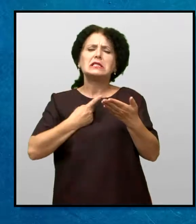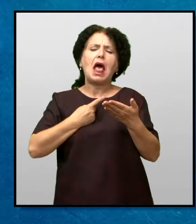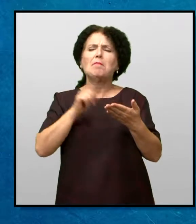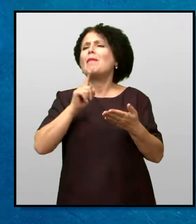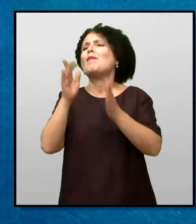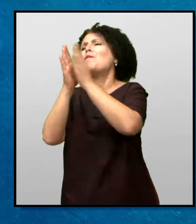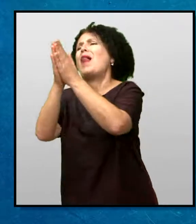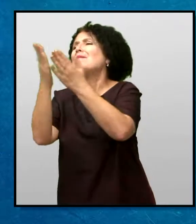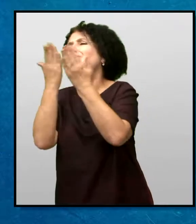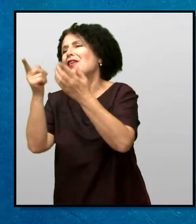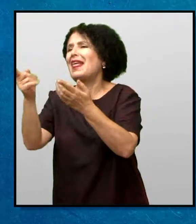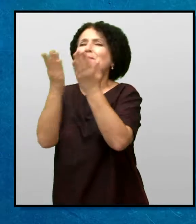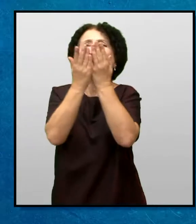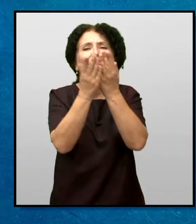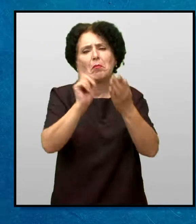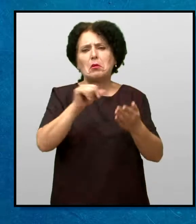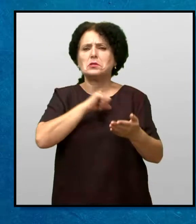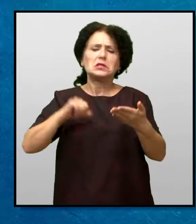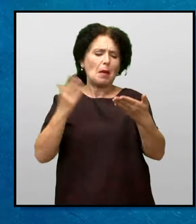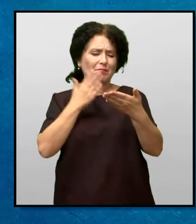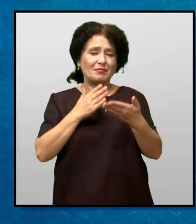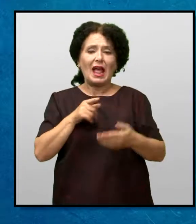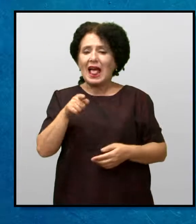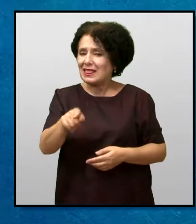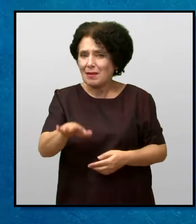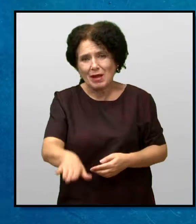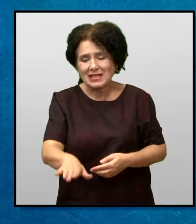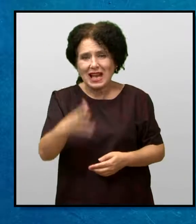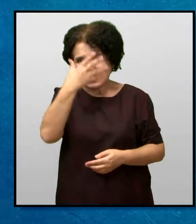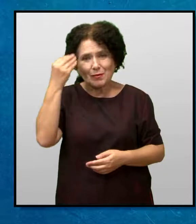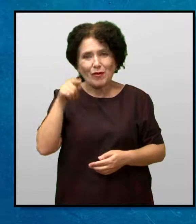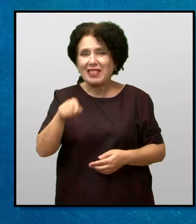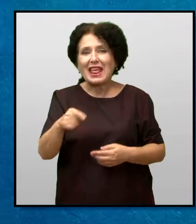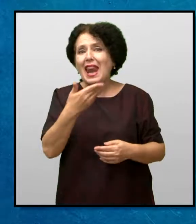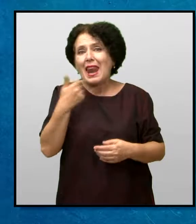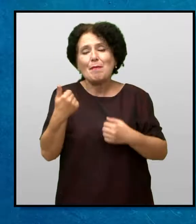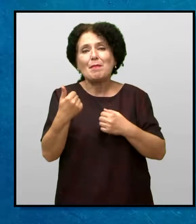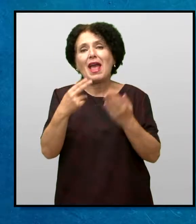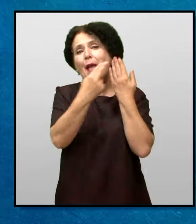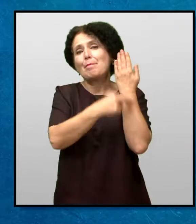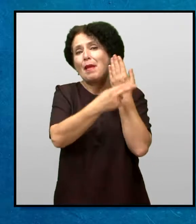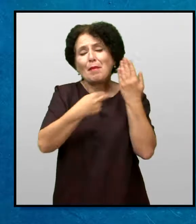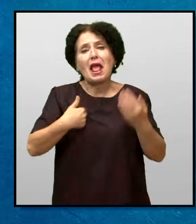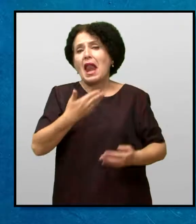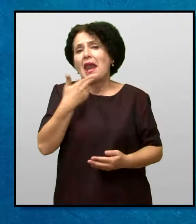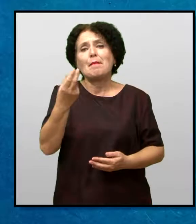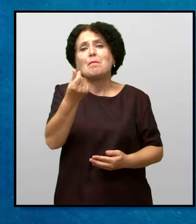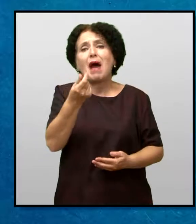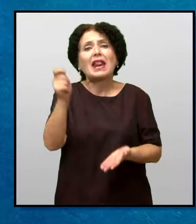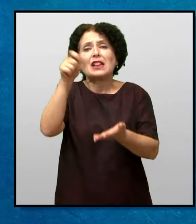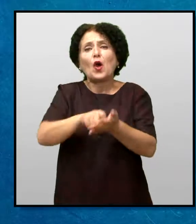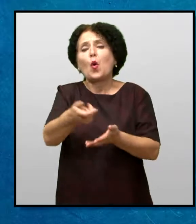молам да ми ги разкажува Мери, ти забораваш дека ние немаме Библија И дека немаме ни пари да купиме